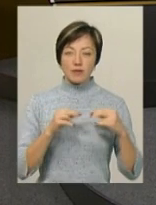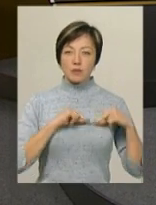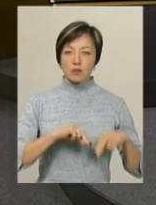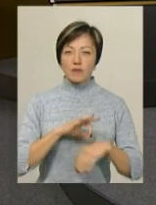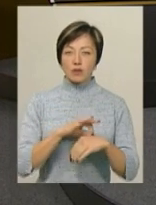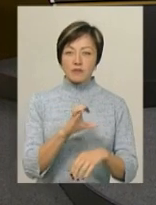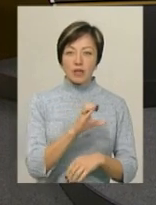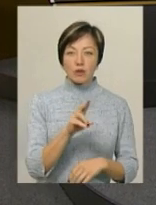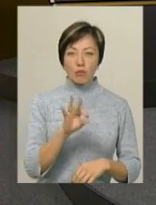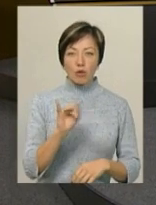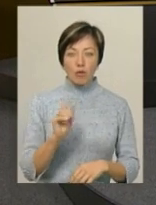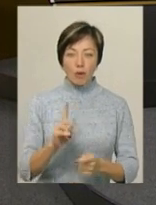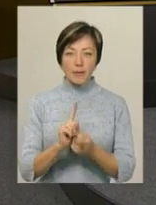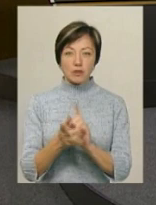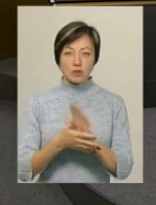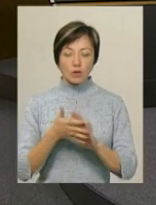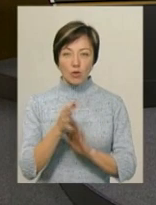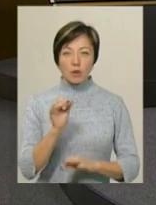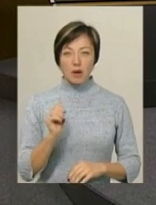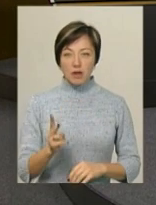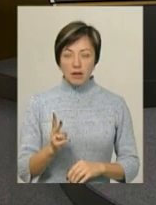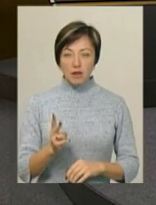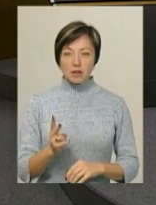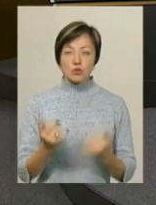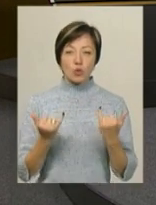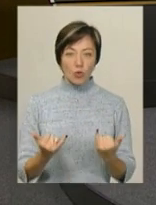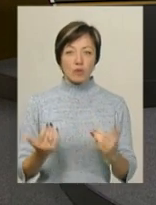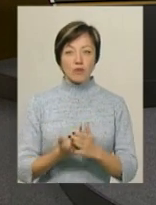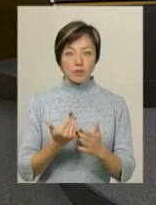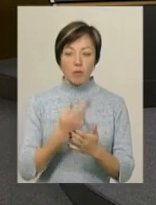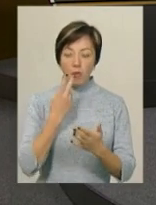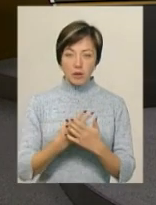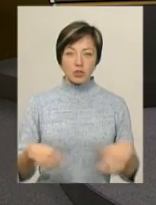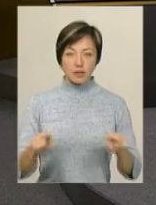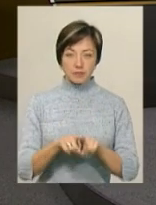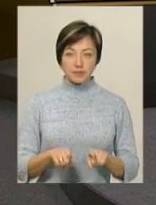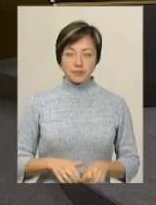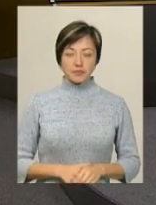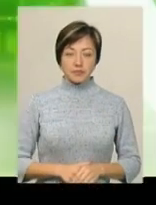ведуча Сітлана Поробок, диктор жестової мови Ольга Рибак. Сьогодні у випуску ви побачите.